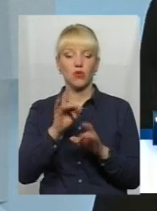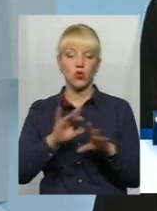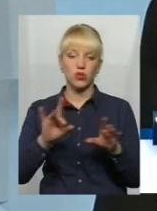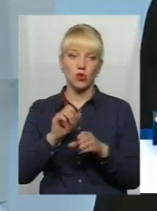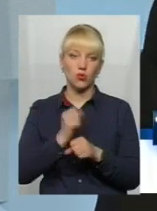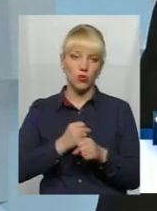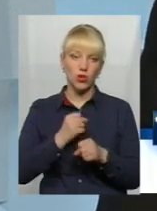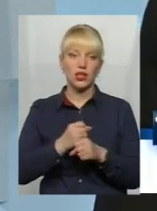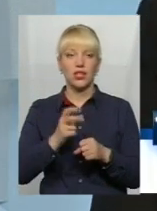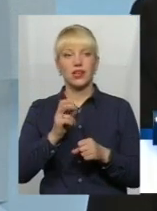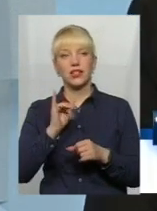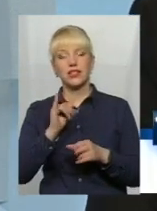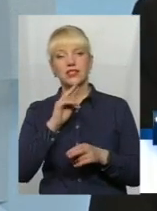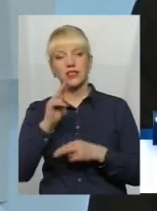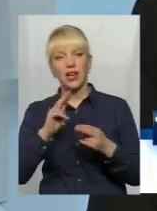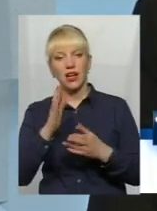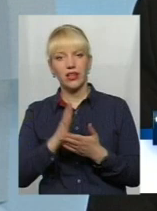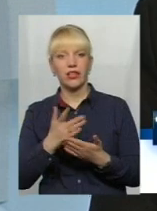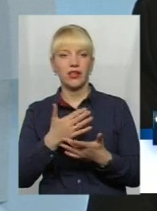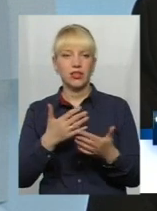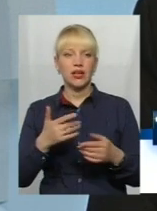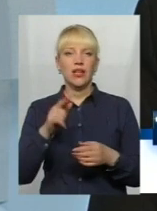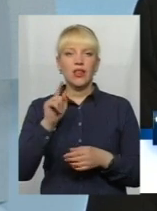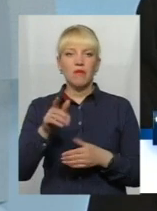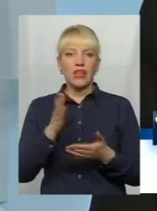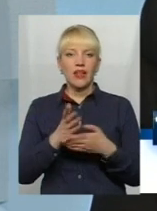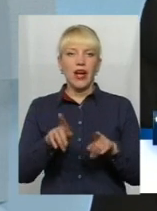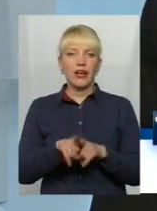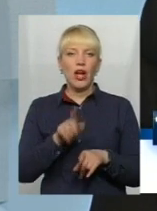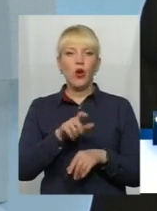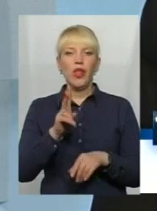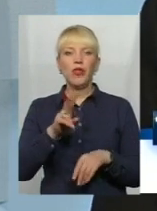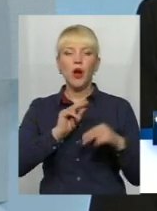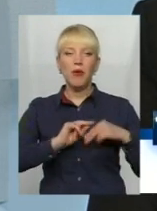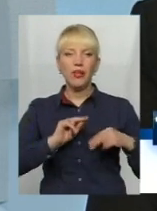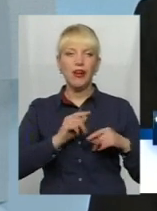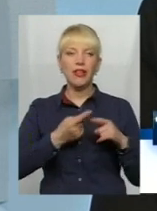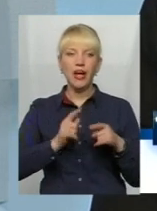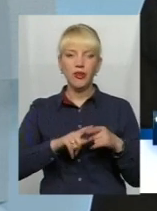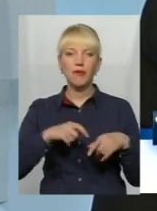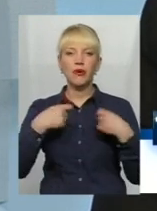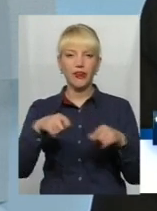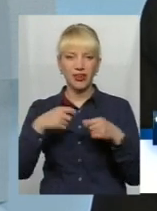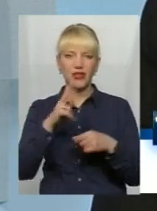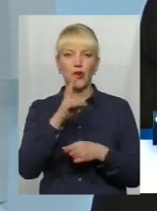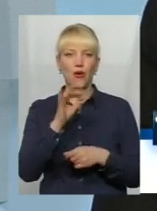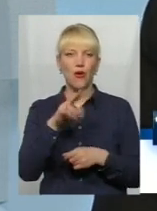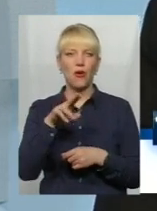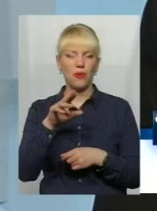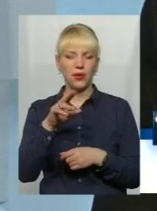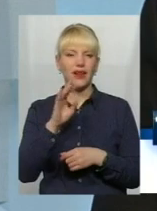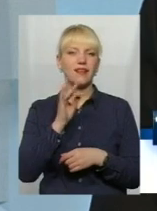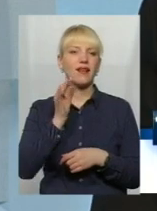робота проводиться, і скарги, і таке інше. То там є такі люди, які працювали на тому самому ринку ХМСТ-кооператор, чи на